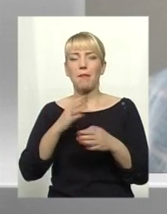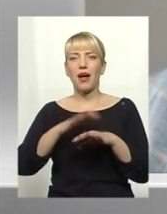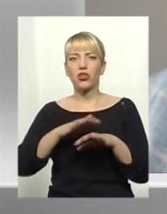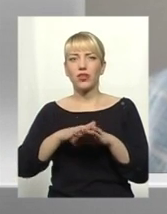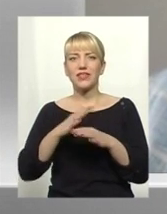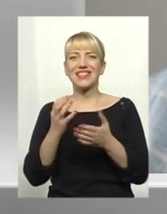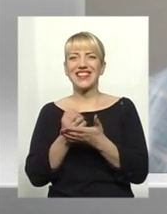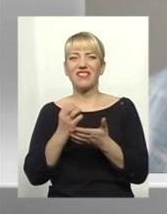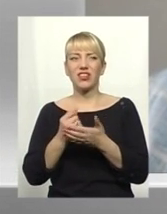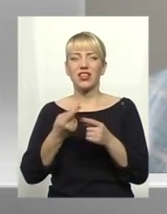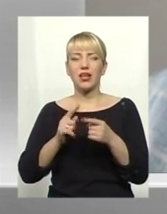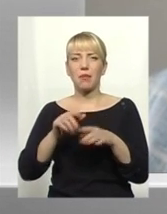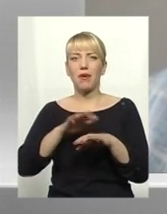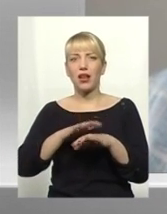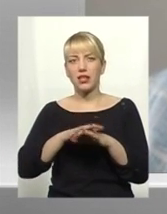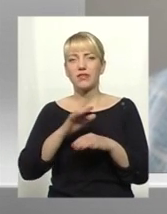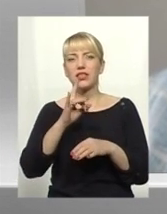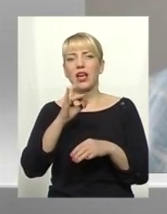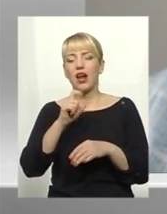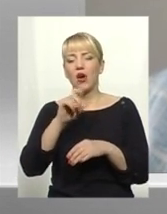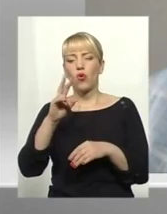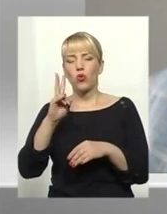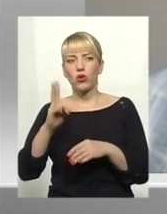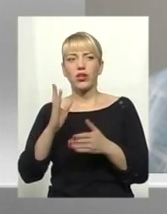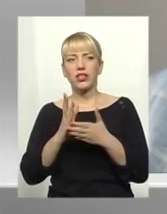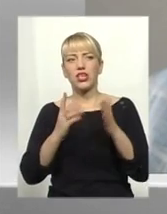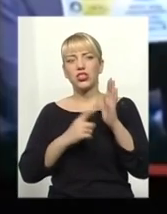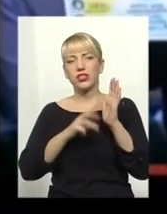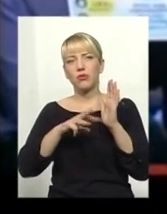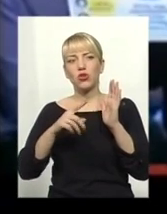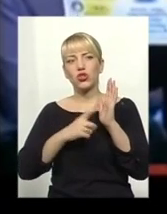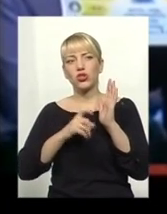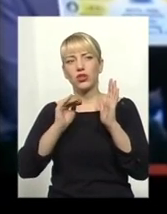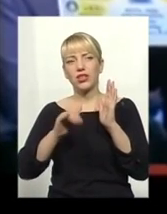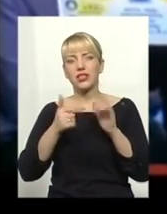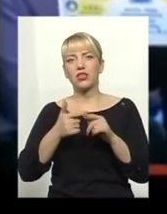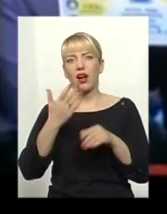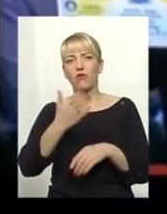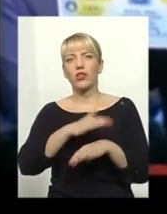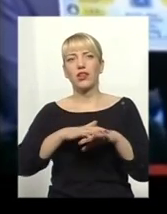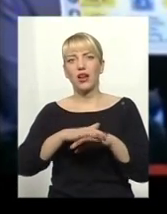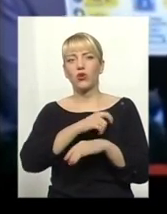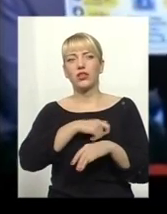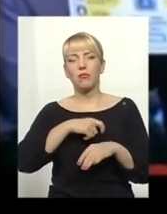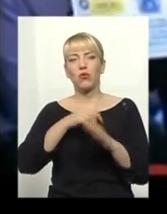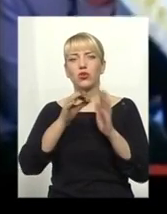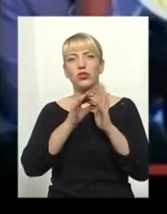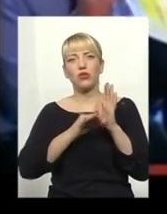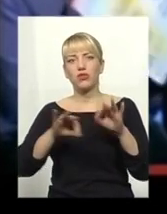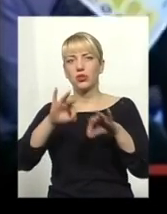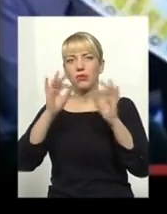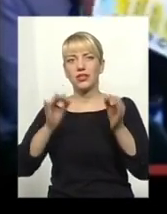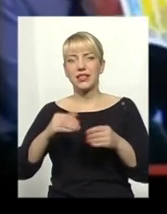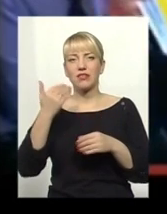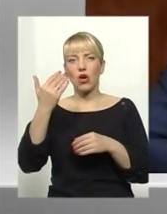На його банківських рахунках – 6 мільйонів 630 тисяч гривень. А от нардеп Віктор Бондар – поціновувач мистецтва.